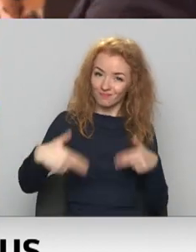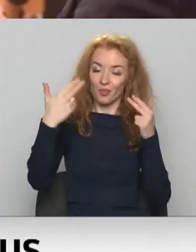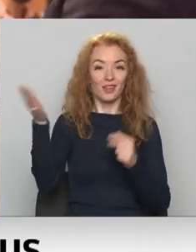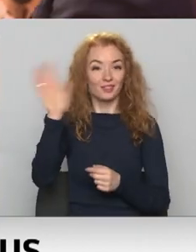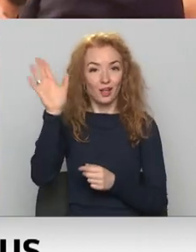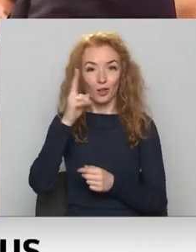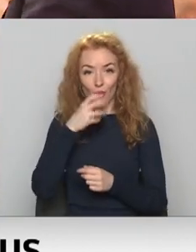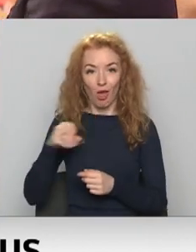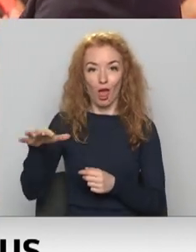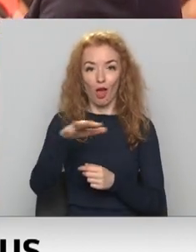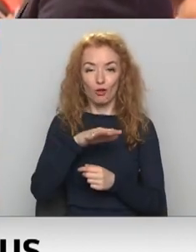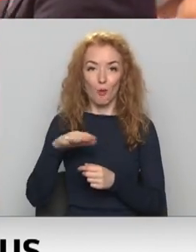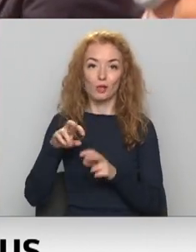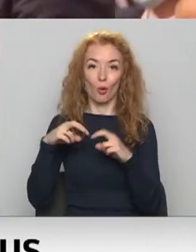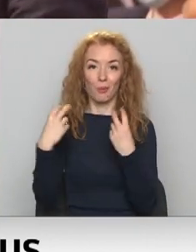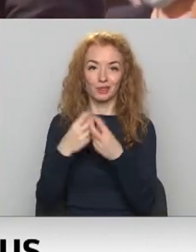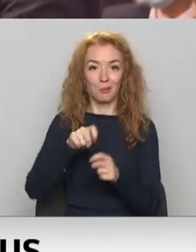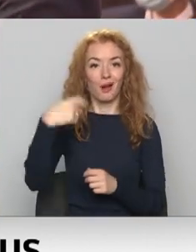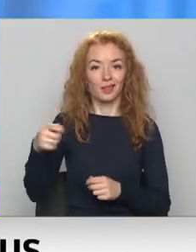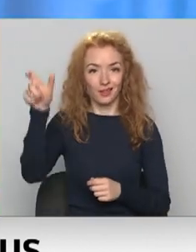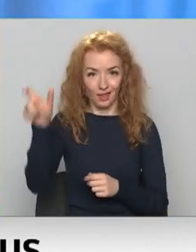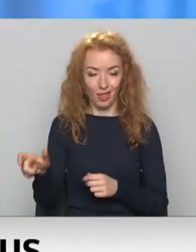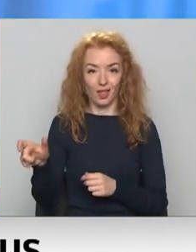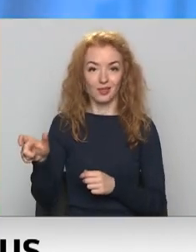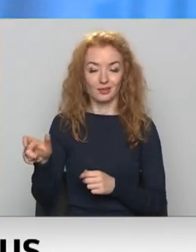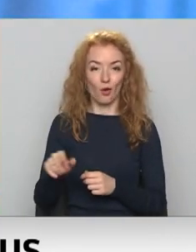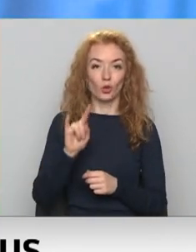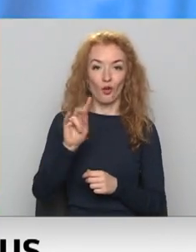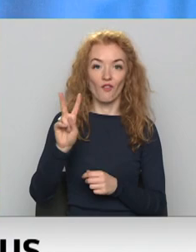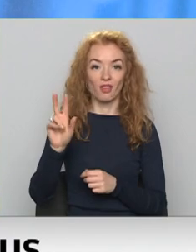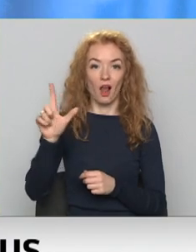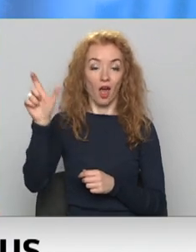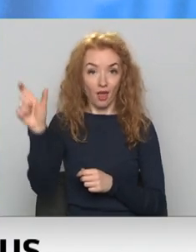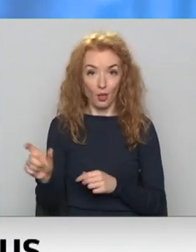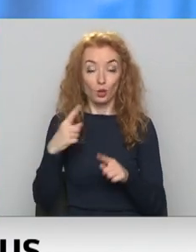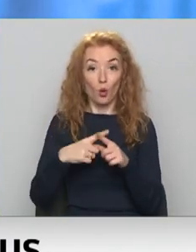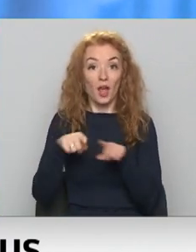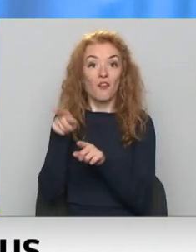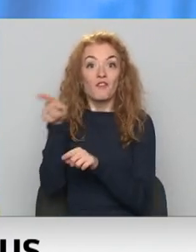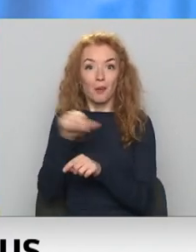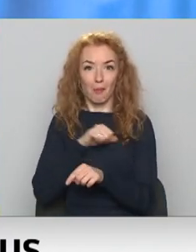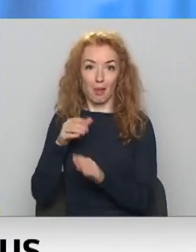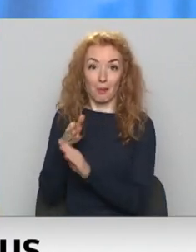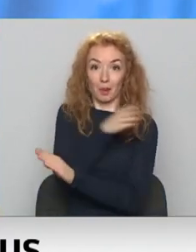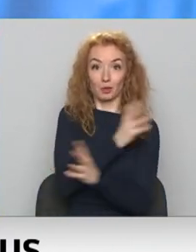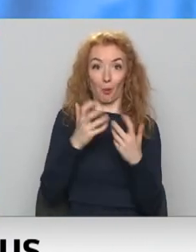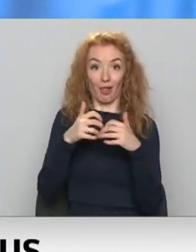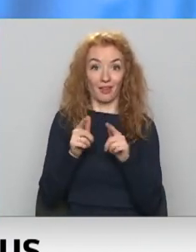komisijas prezidentas Urzuls van der Lājienas. Starp citu, arī viņa pirms politiķas karjeras bija ārste.